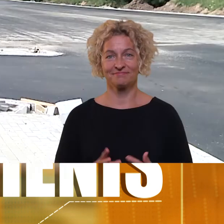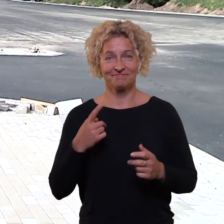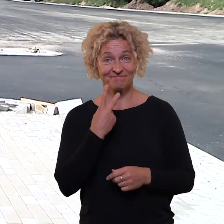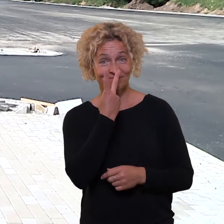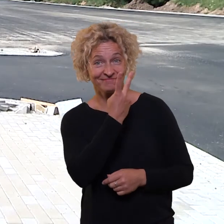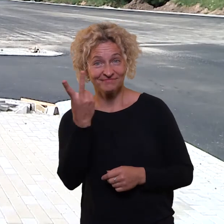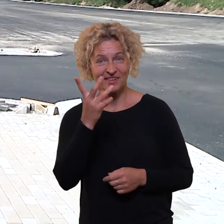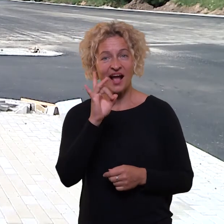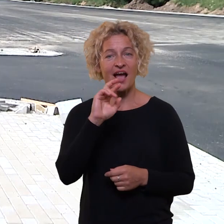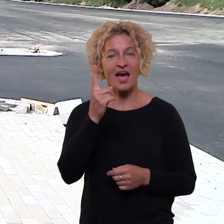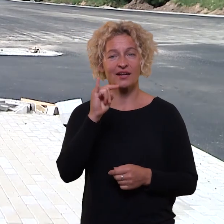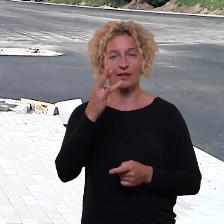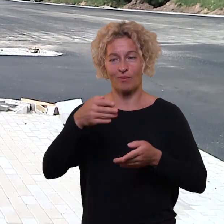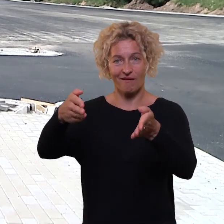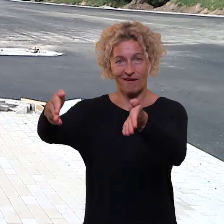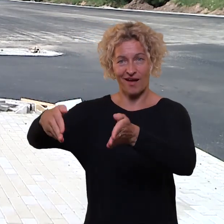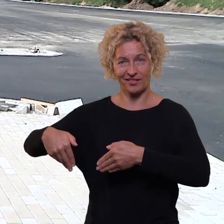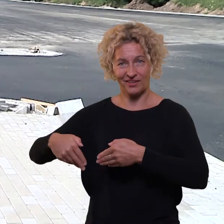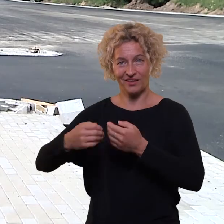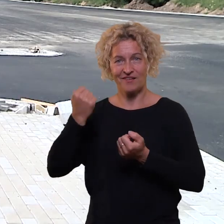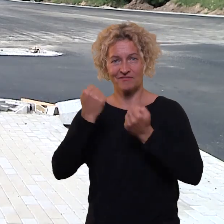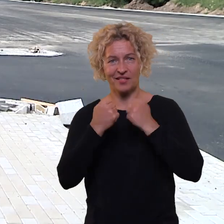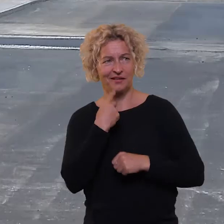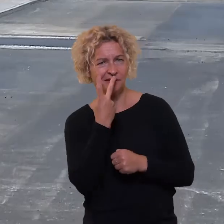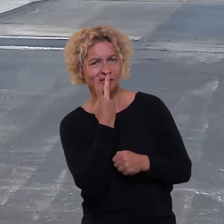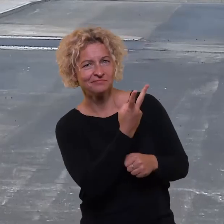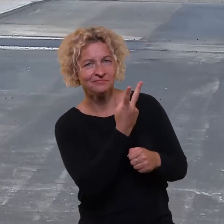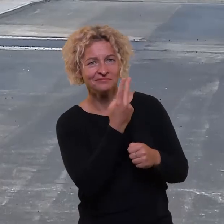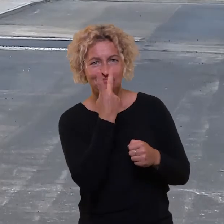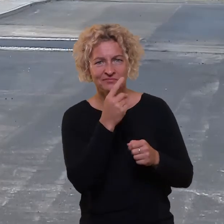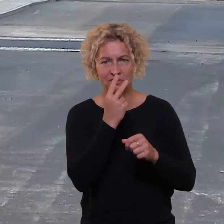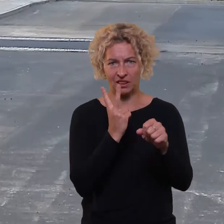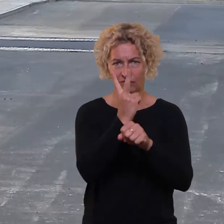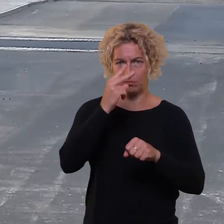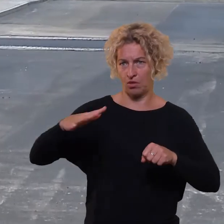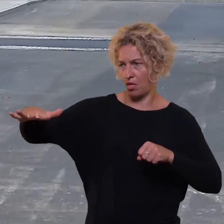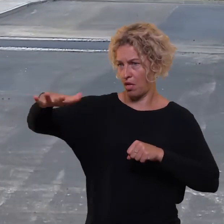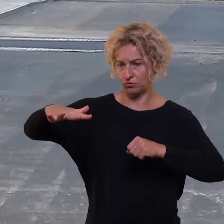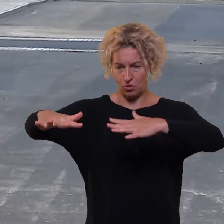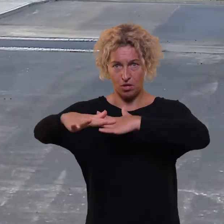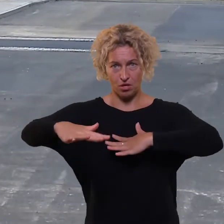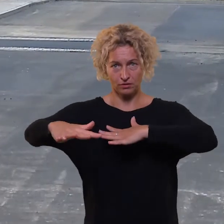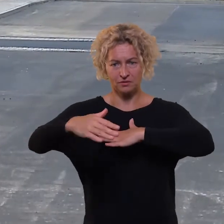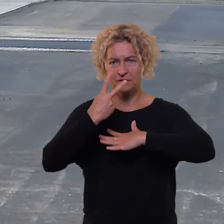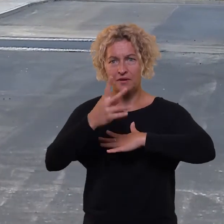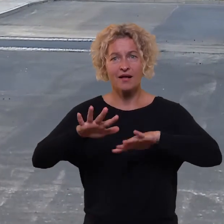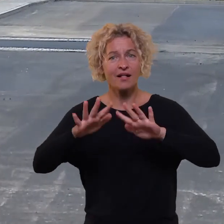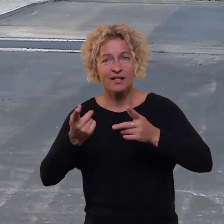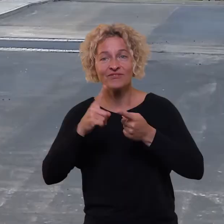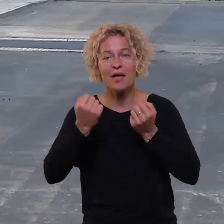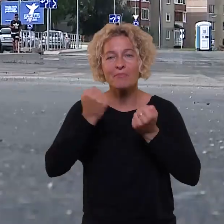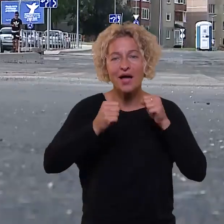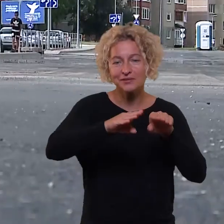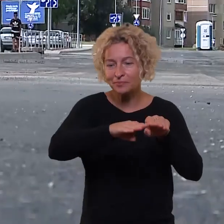Jau kurį laiką Gardino gatvėje vairuotojų akis krypsta net į dvi teritorijas, kuriuose numatytos automobilių stovėjimo